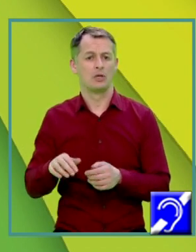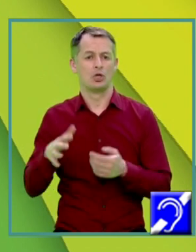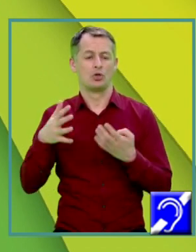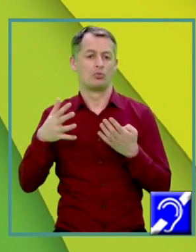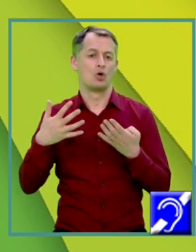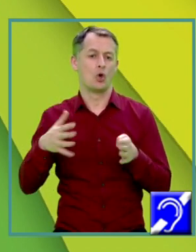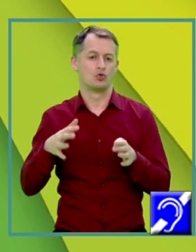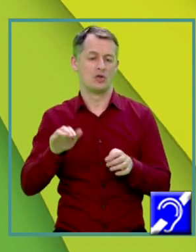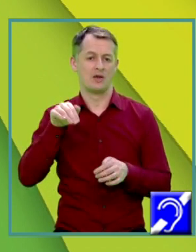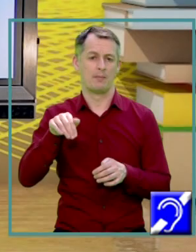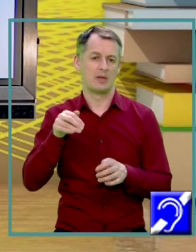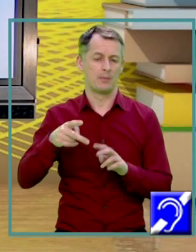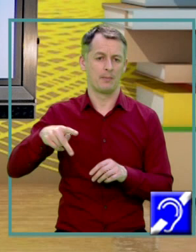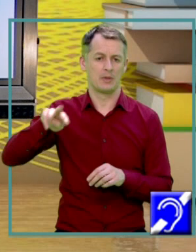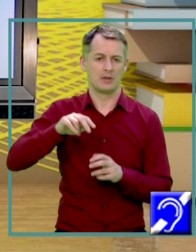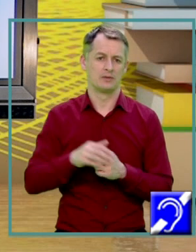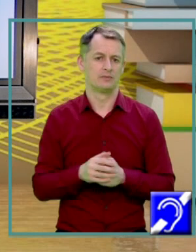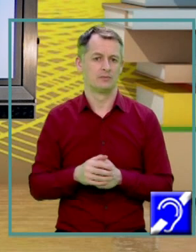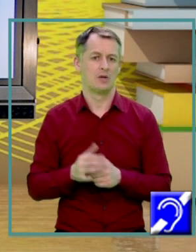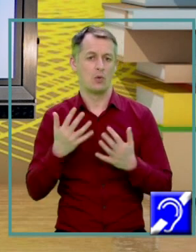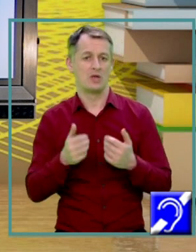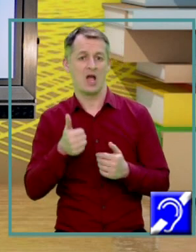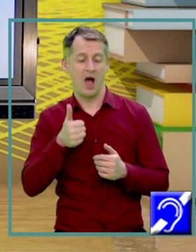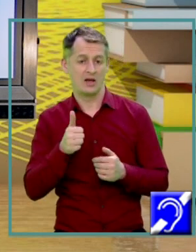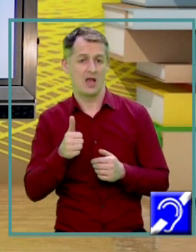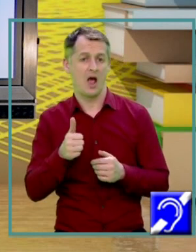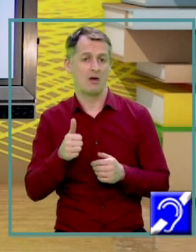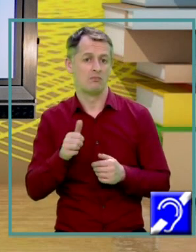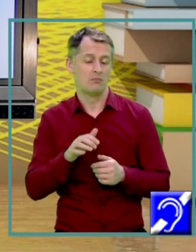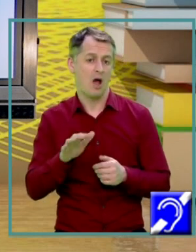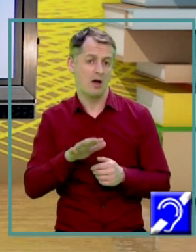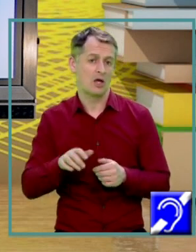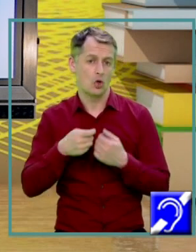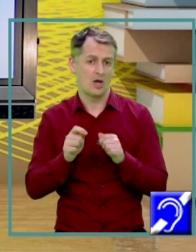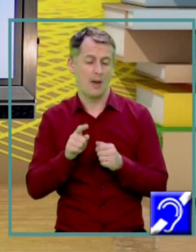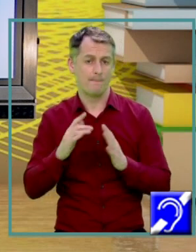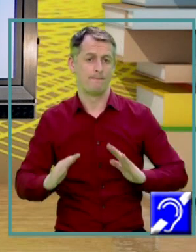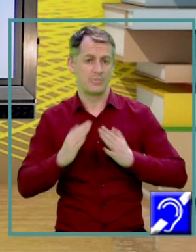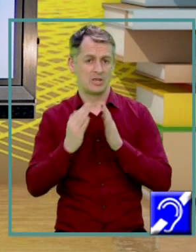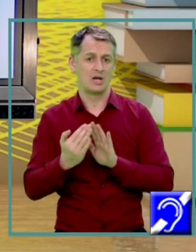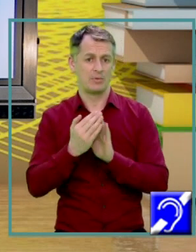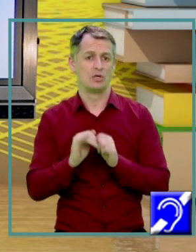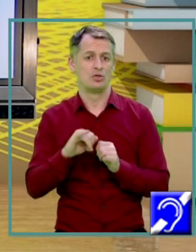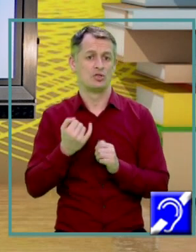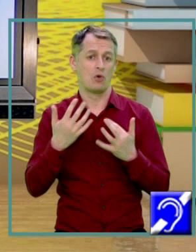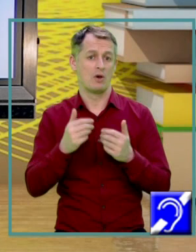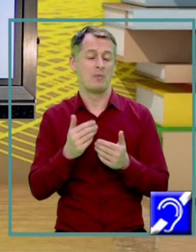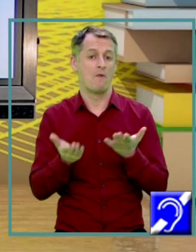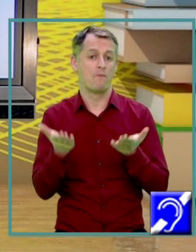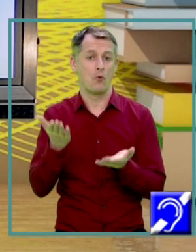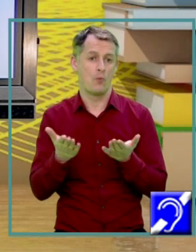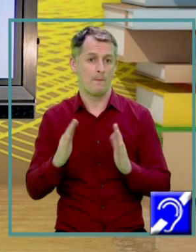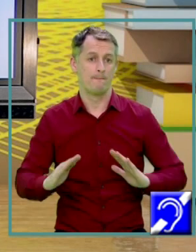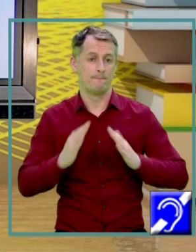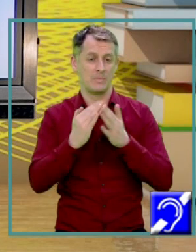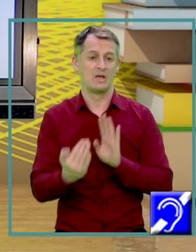doua, volumul piramidei După cum vedeți, la această problemă Nu mai avem variante de răspuns Înseamnă că această